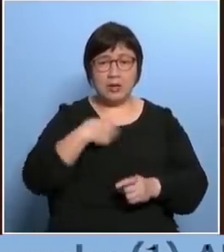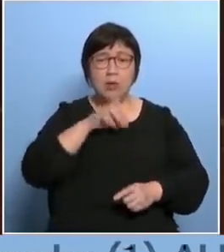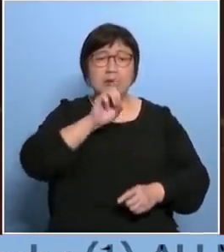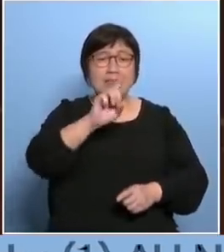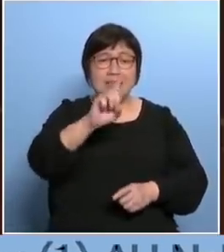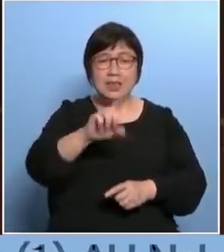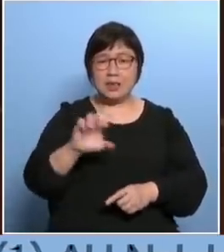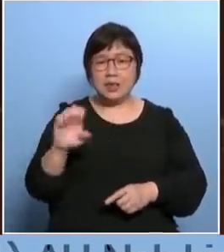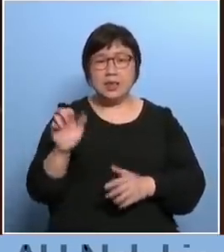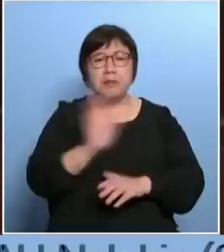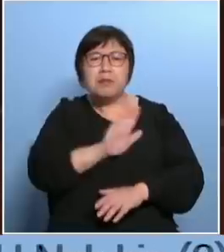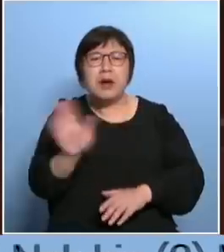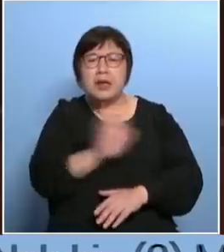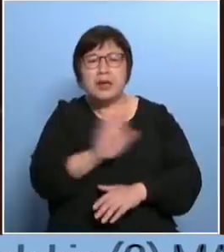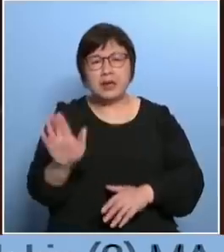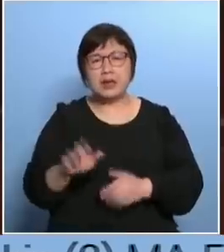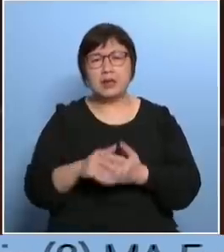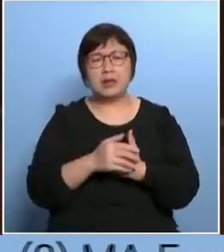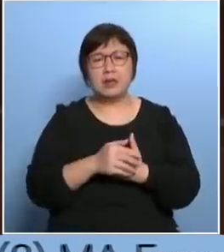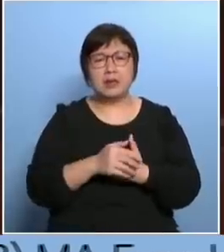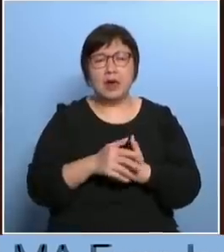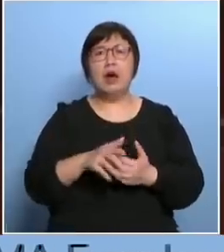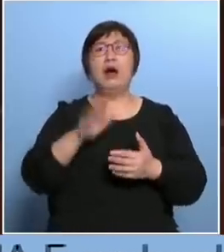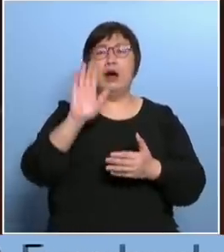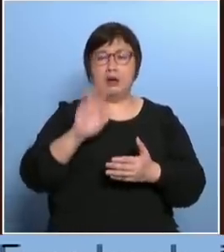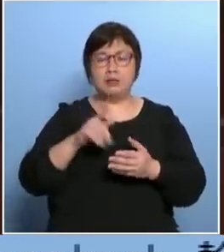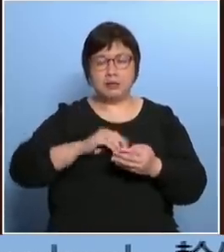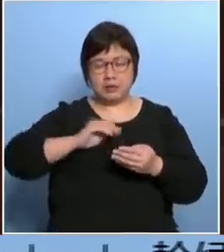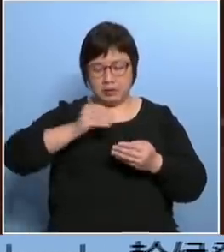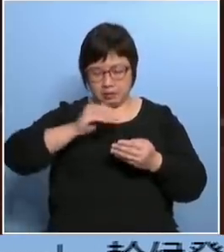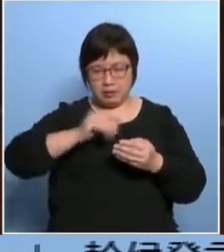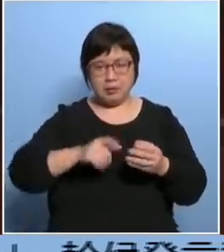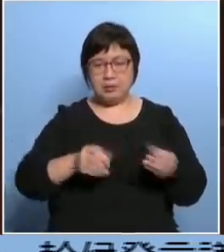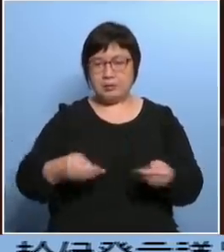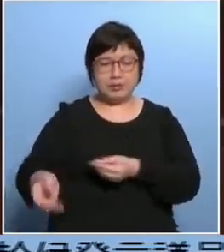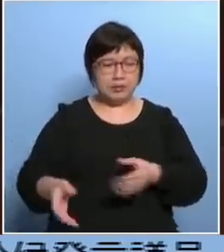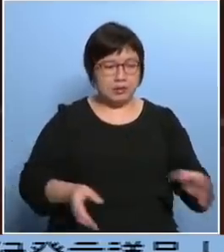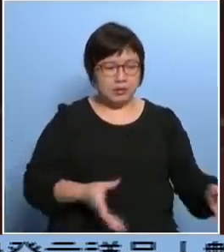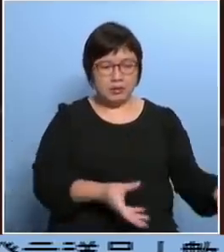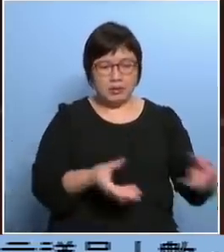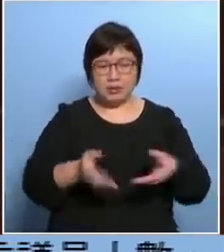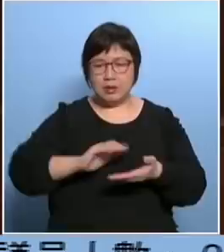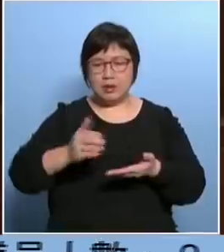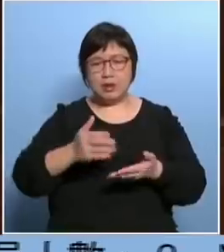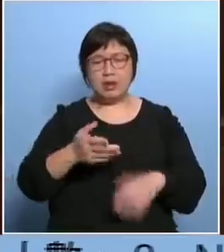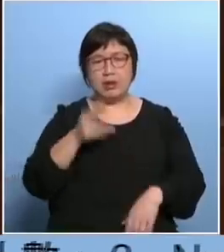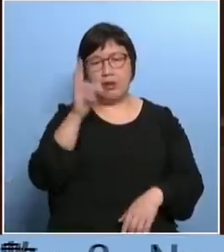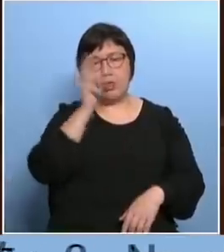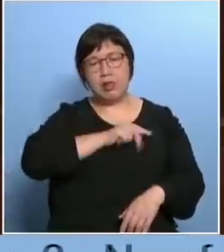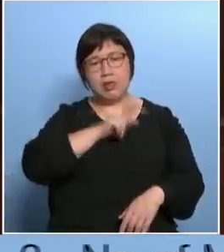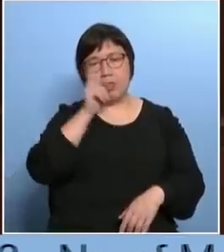D的不是E的那那个人说对啊那就再揭回第二本喂这些人为错误